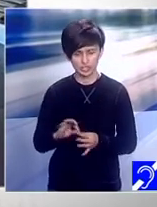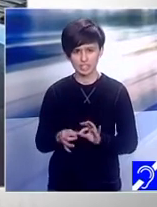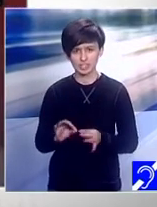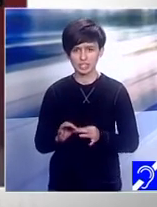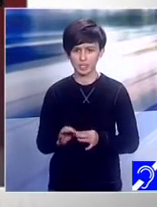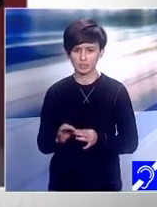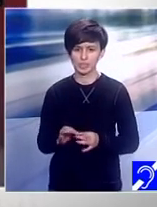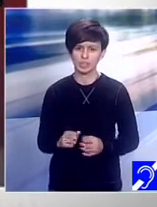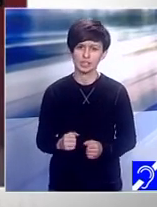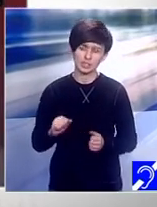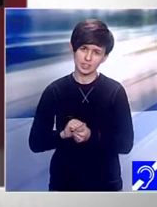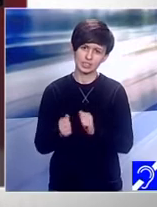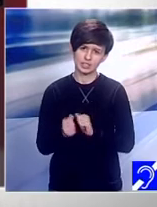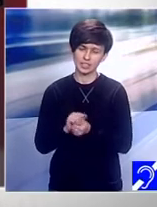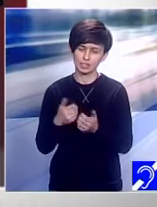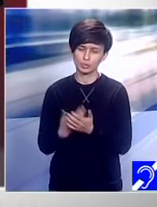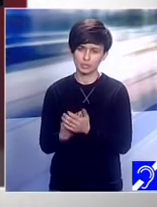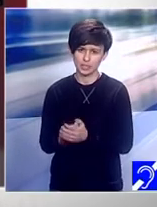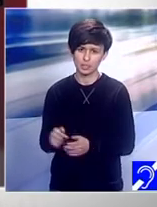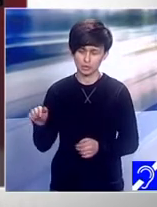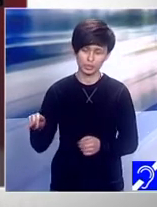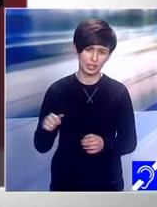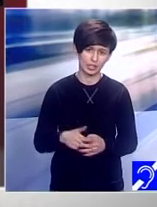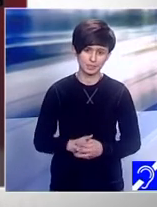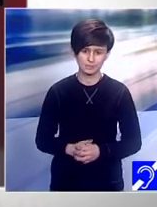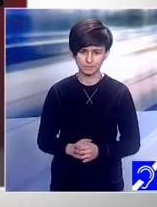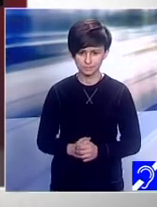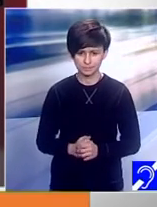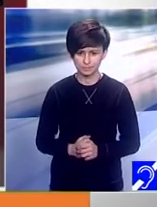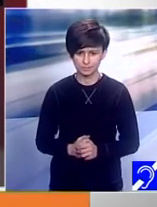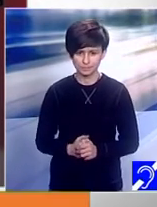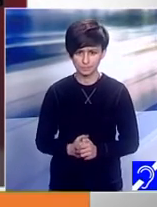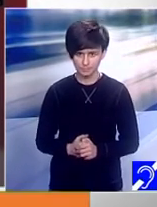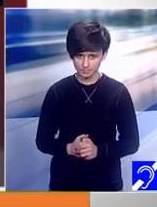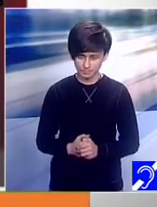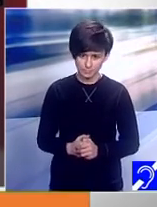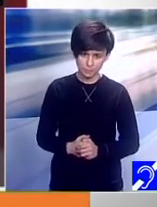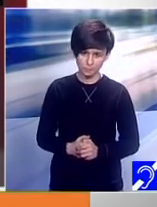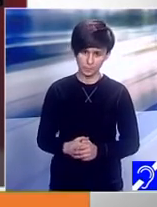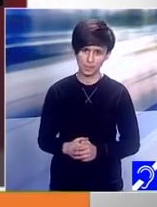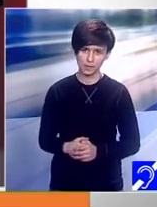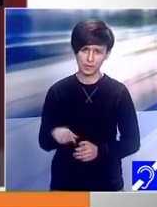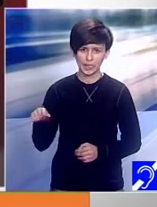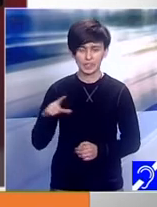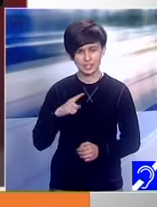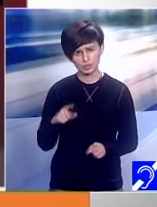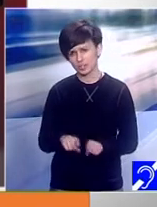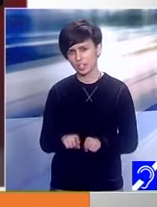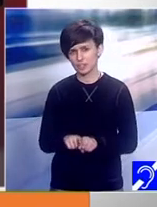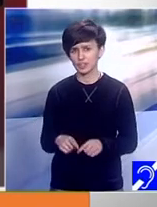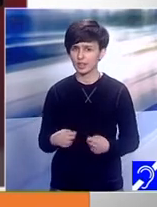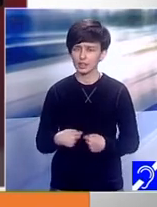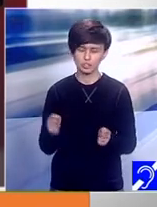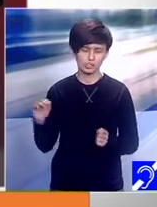arată, știam că sunt mai înceți. Că și noi suntem ca toți copii. Știți? Cum zic unii, noi avem un